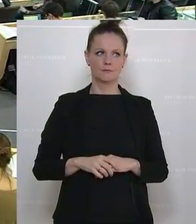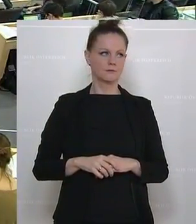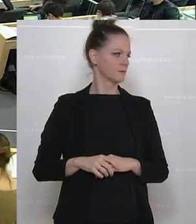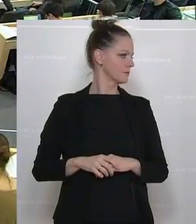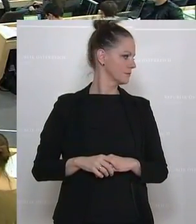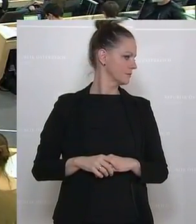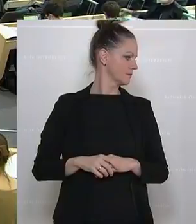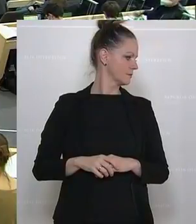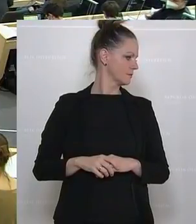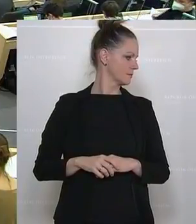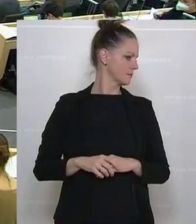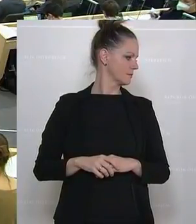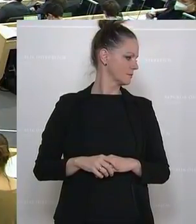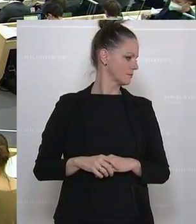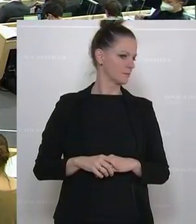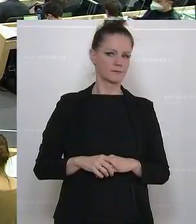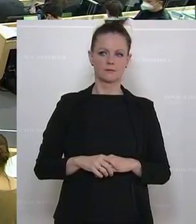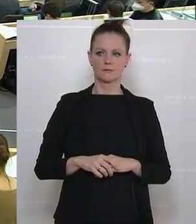Frau ist die Frau